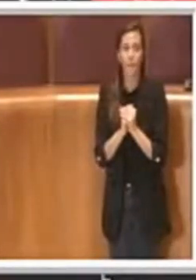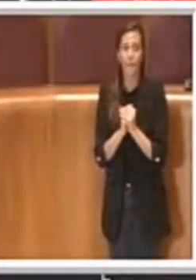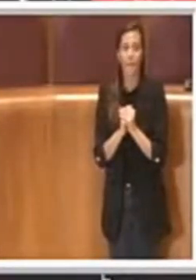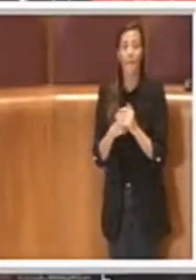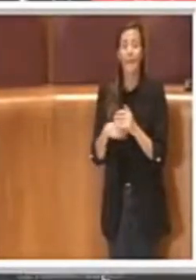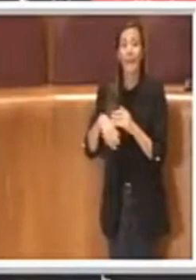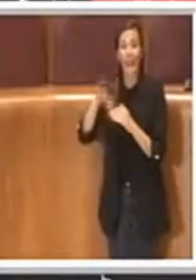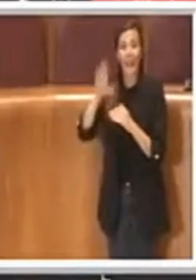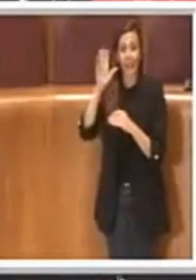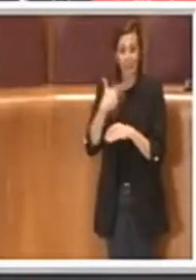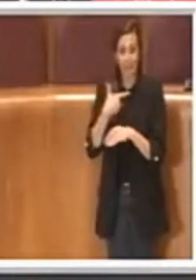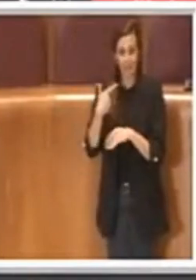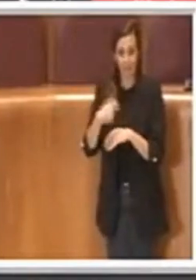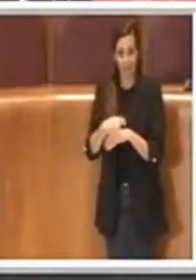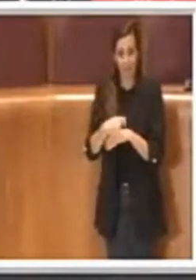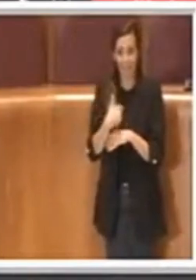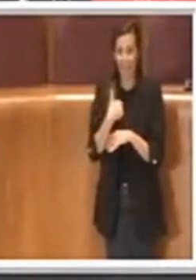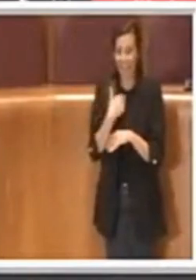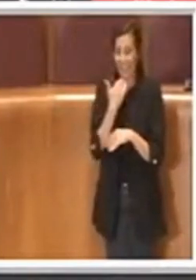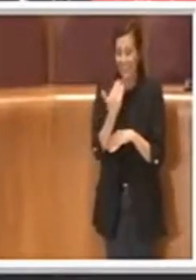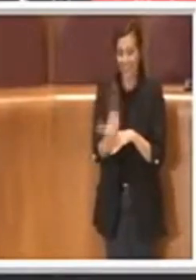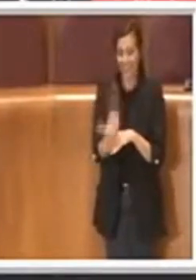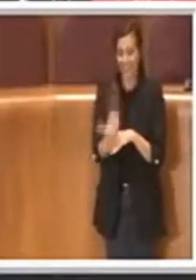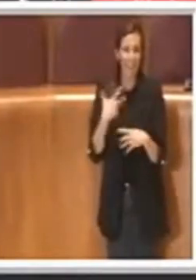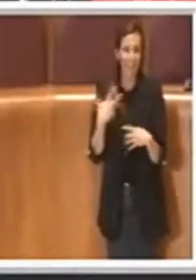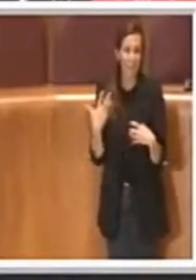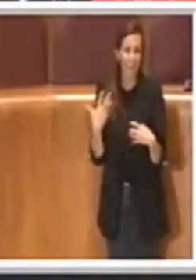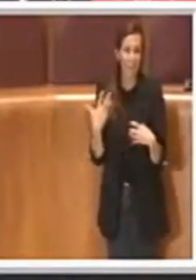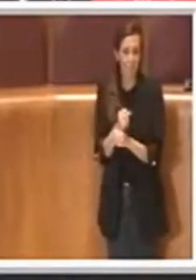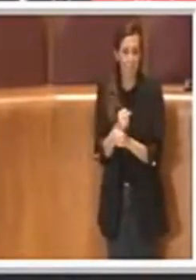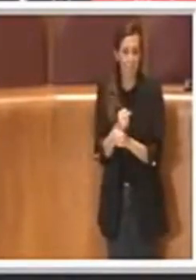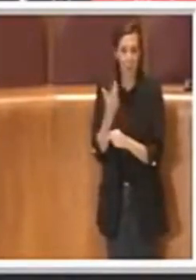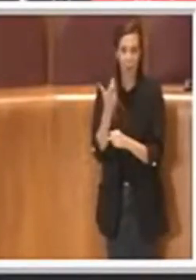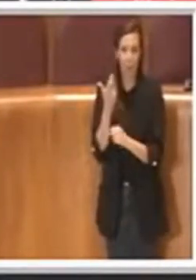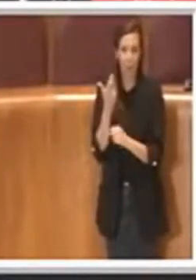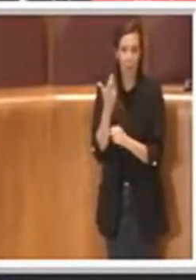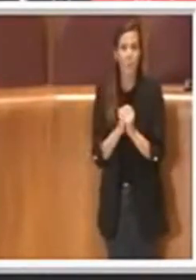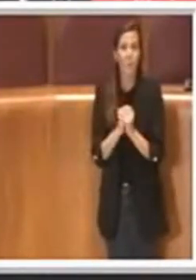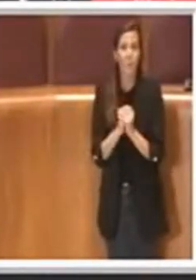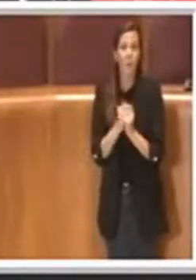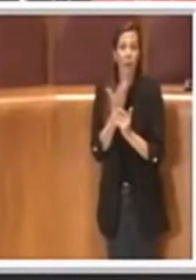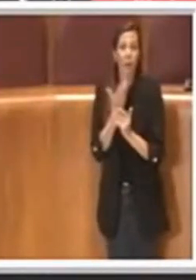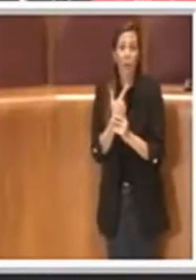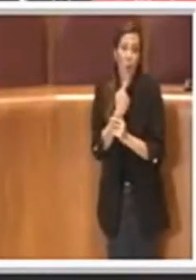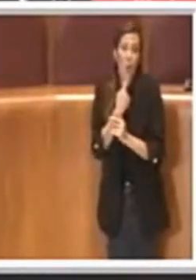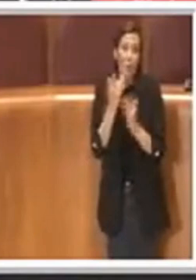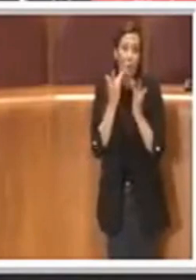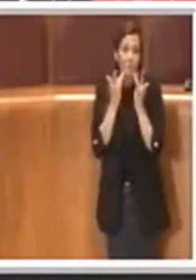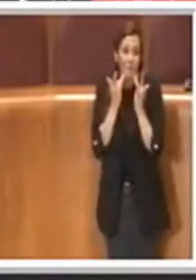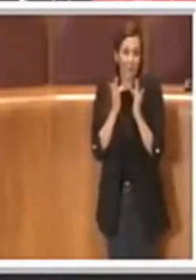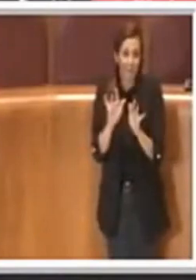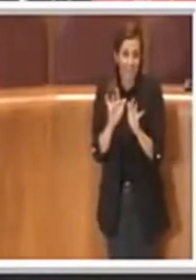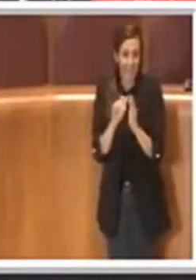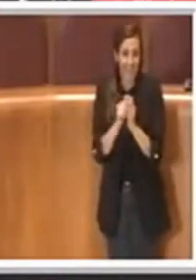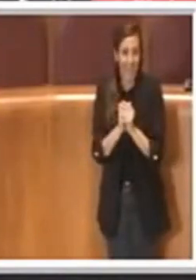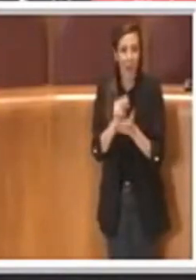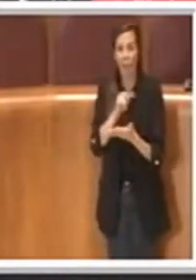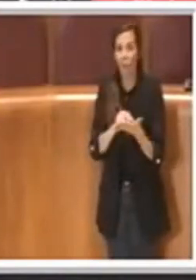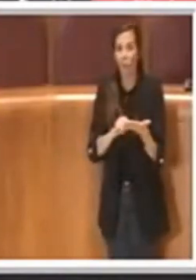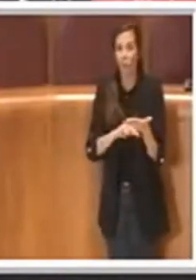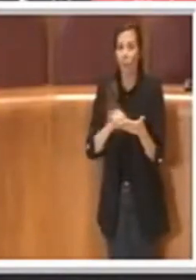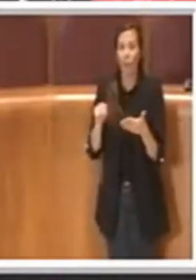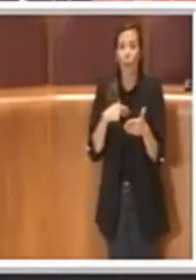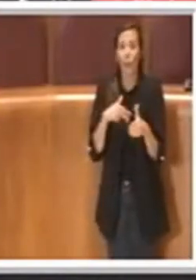Eccomi Presidente, grazie, intervengo brevemente semplicemente per dire che per consegnare il voto di